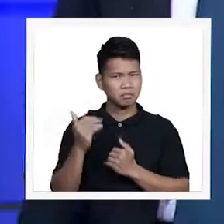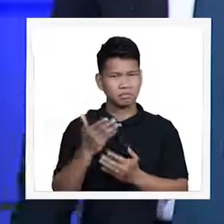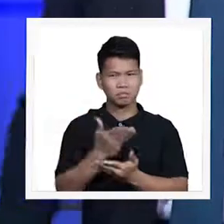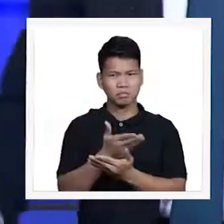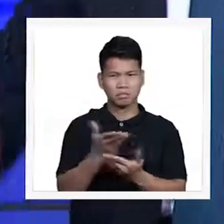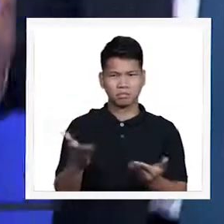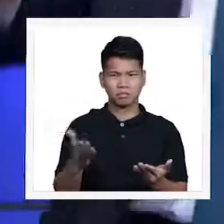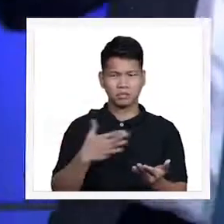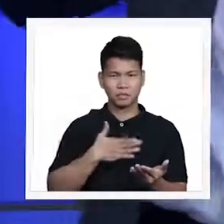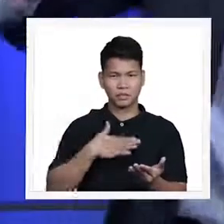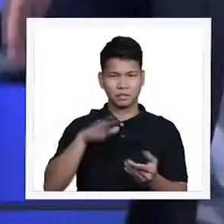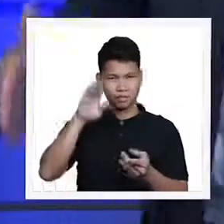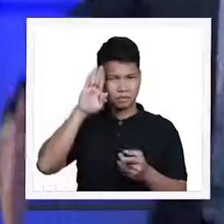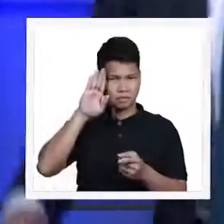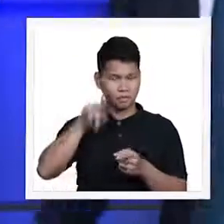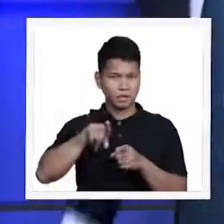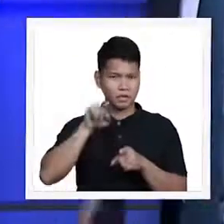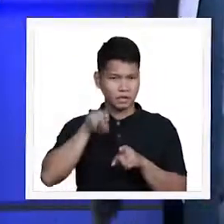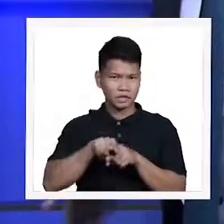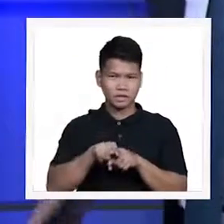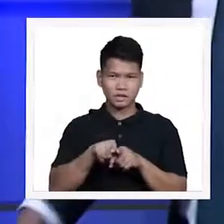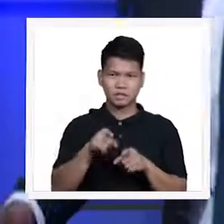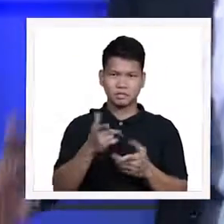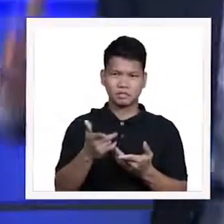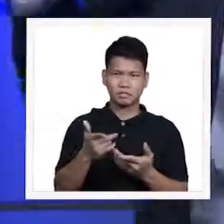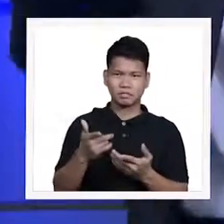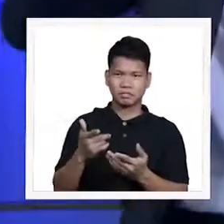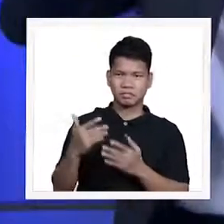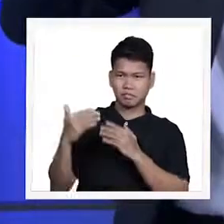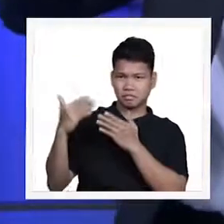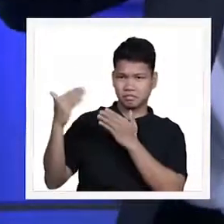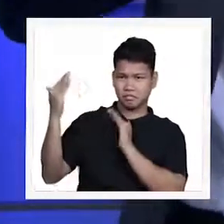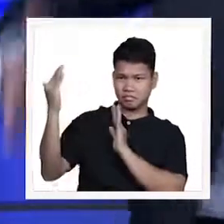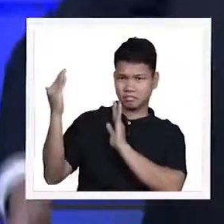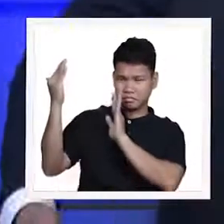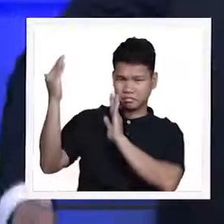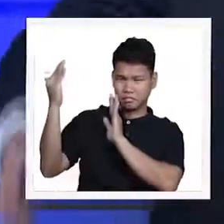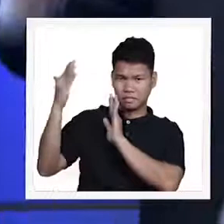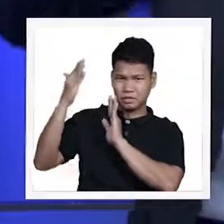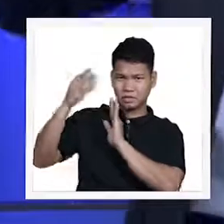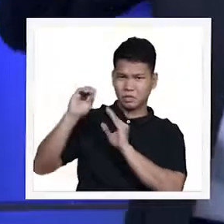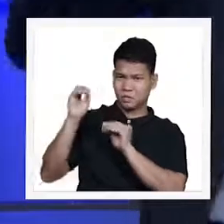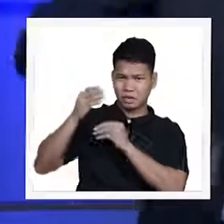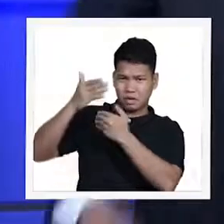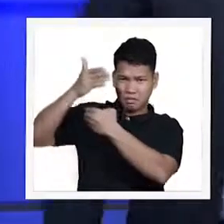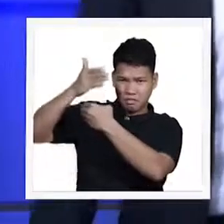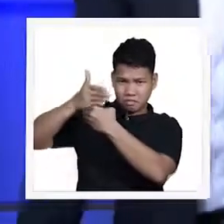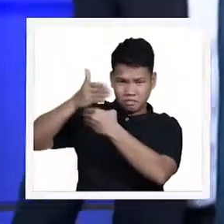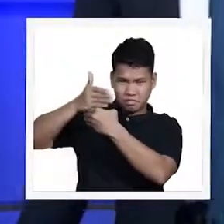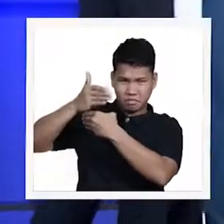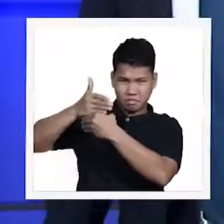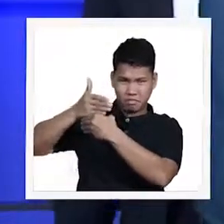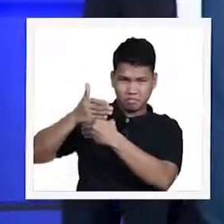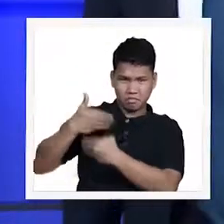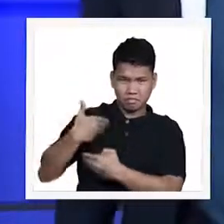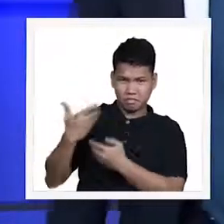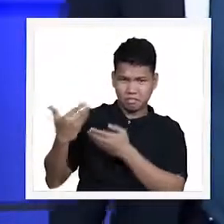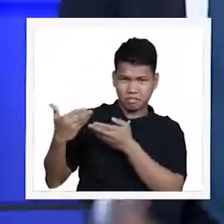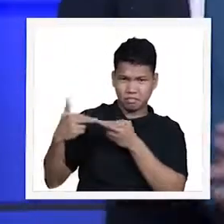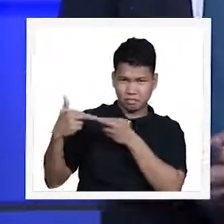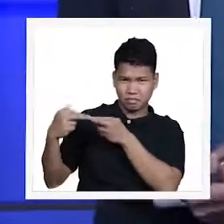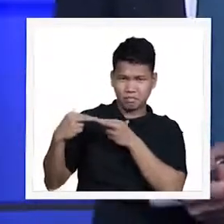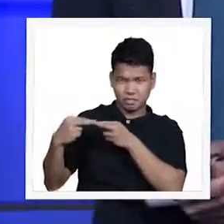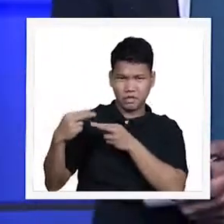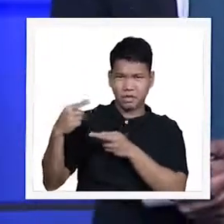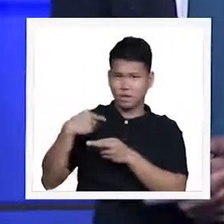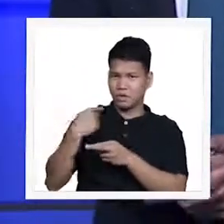kaibigan wala sanang mamamagitan sa atin between sa atin at ang ating Diyos na